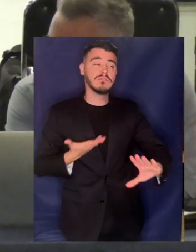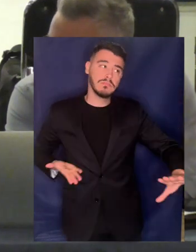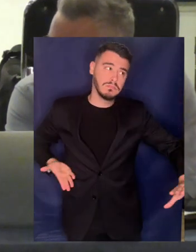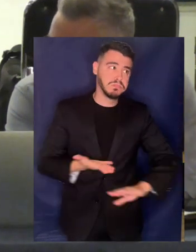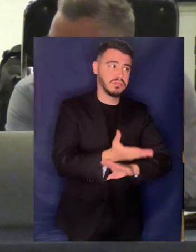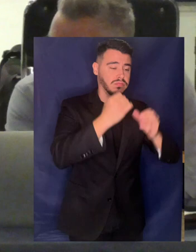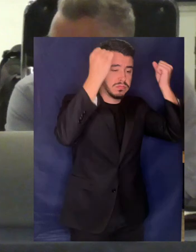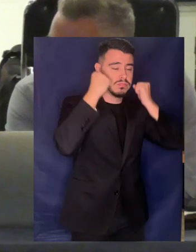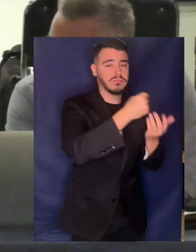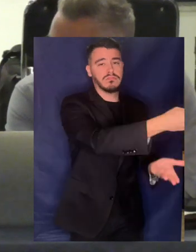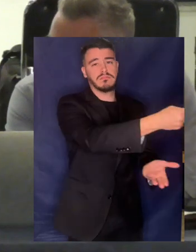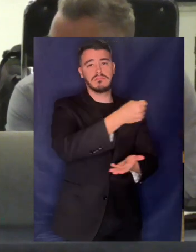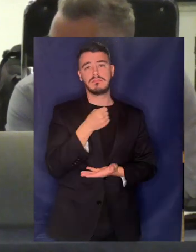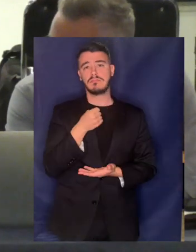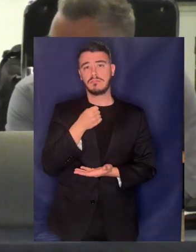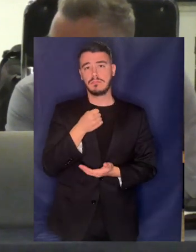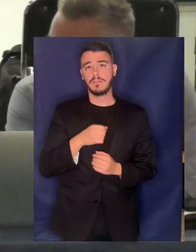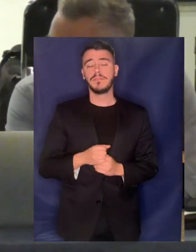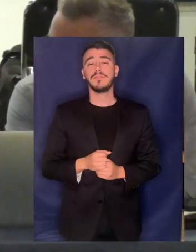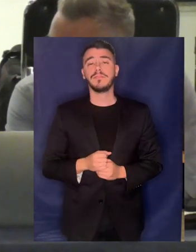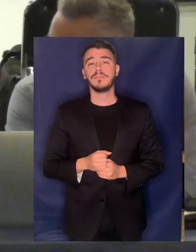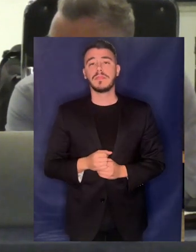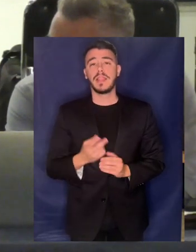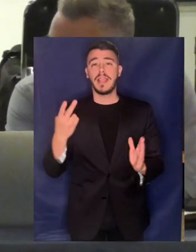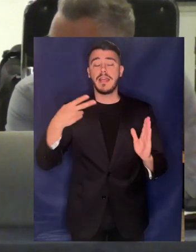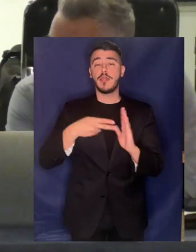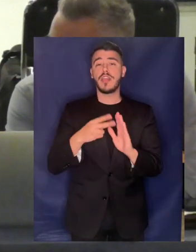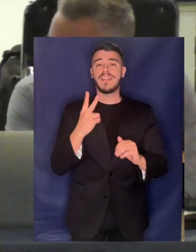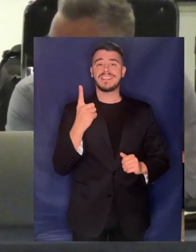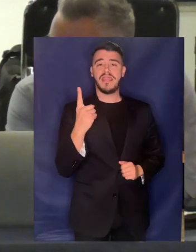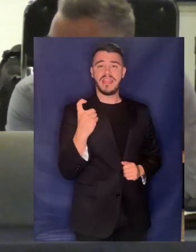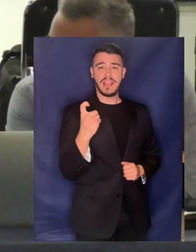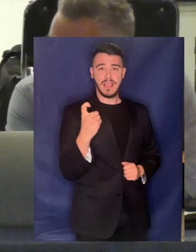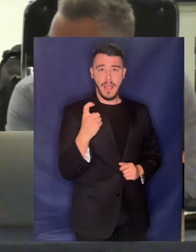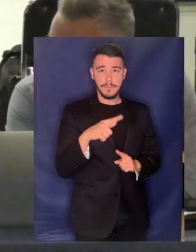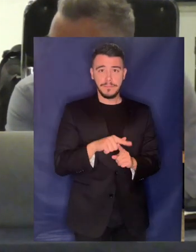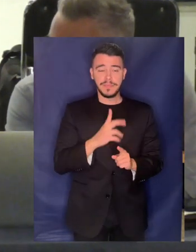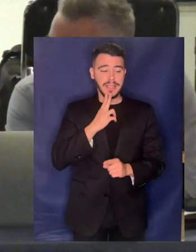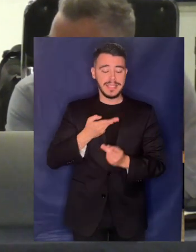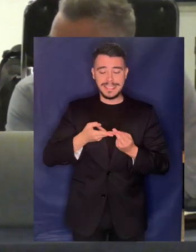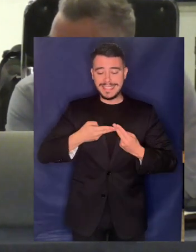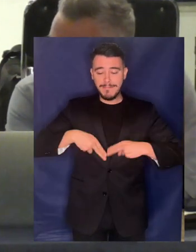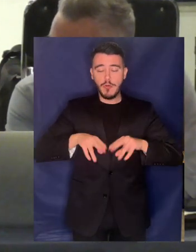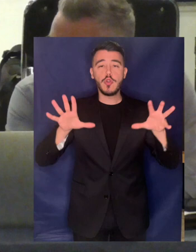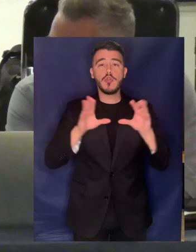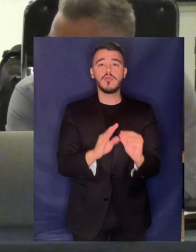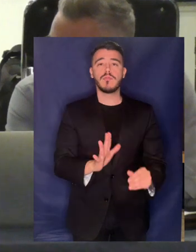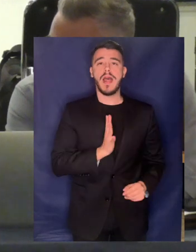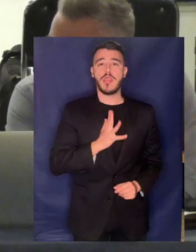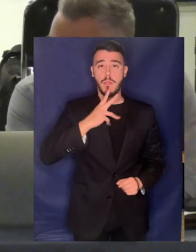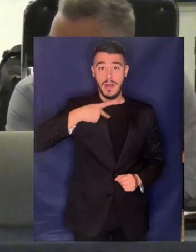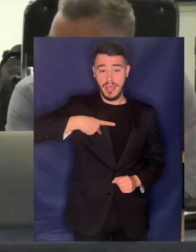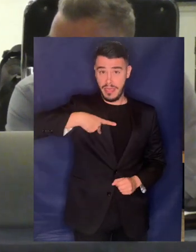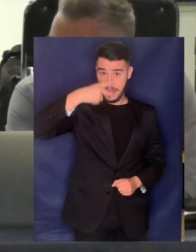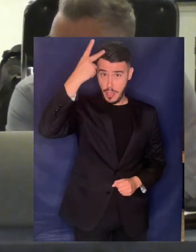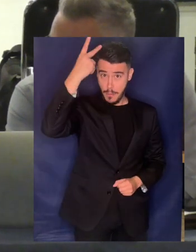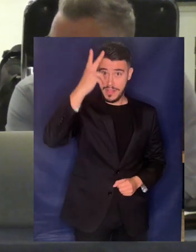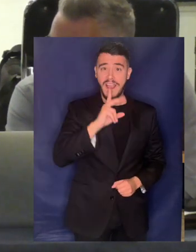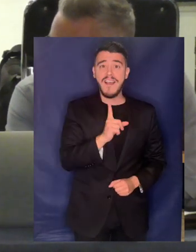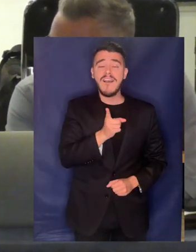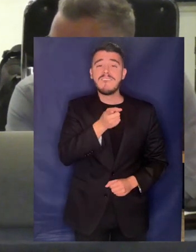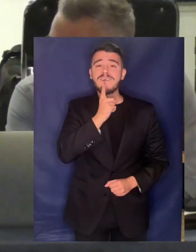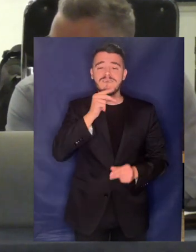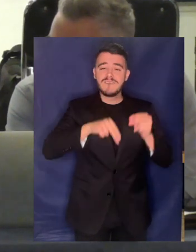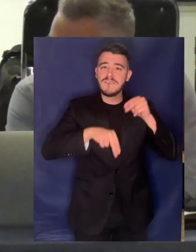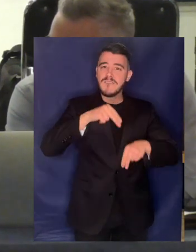Στις 24 Λοιπόν Σεπτεμβρίου του 2010 το Συμβούλιο Ανθρωπίνων Δικαιωμάτων επικαλούμενο μεταξύ άλλων το ψήφισμα της Γενικής